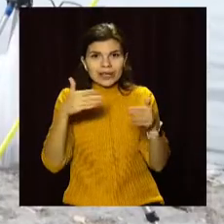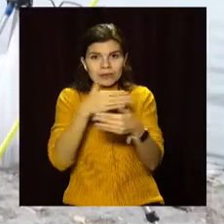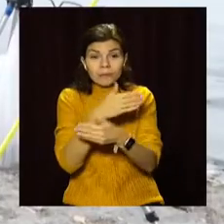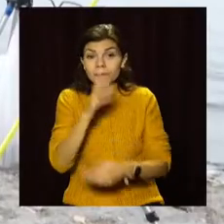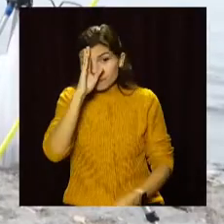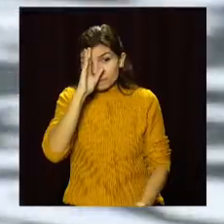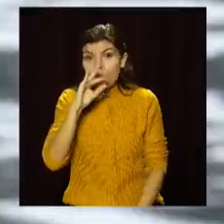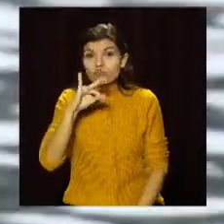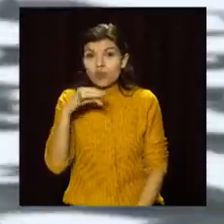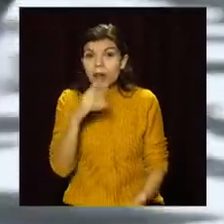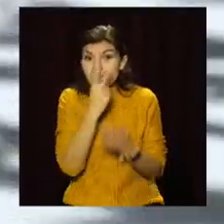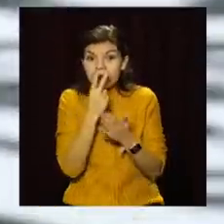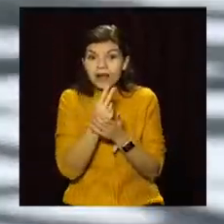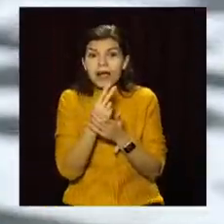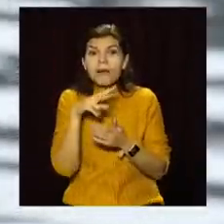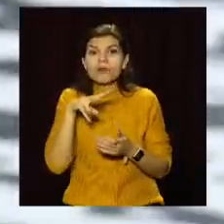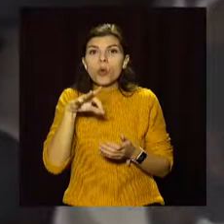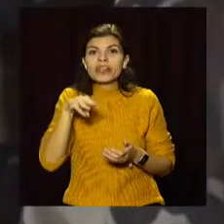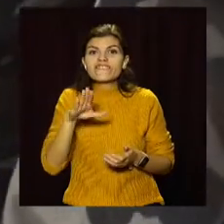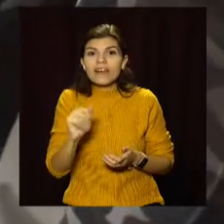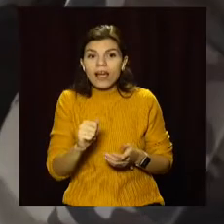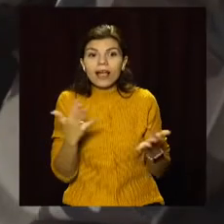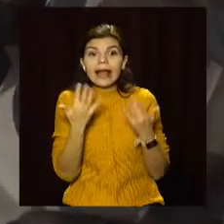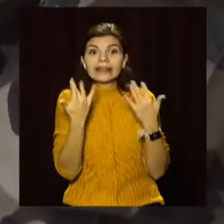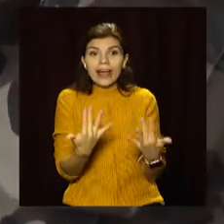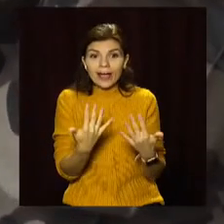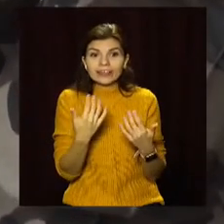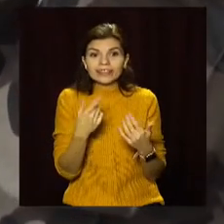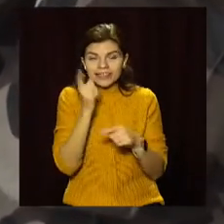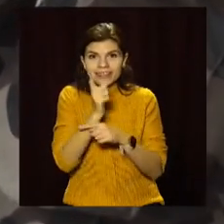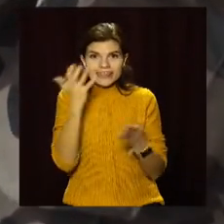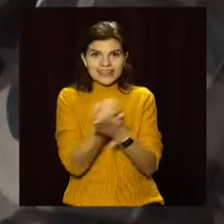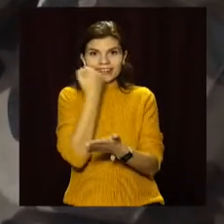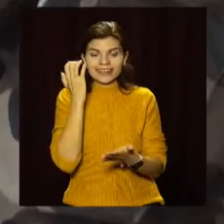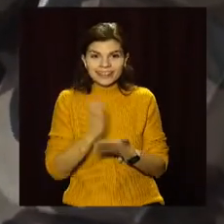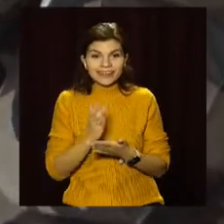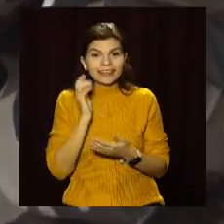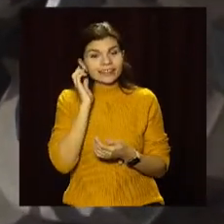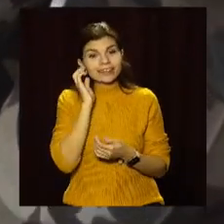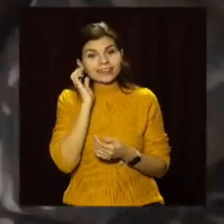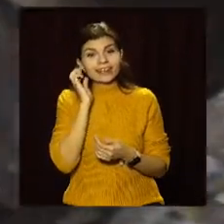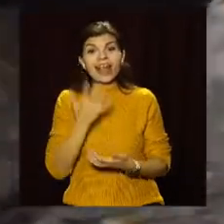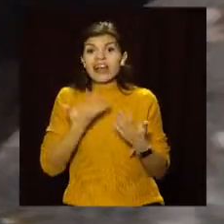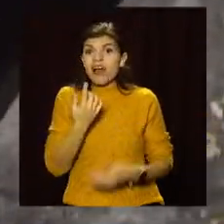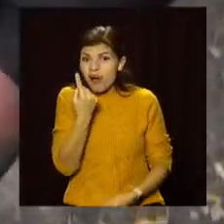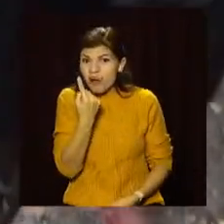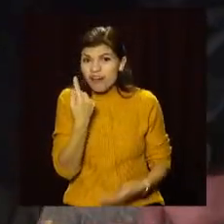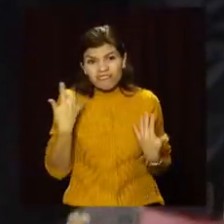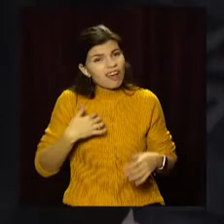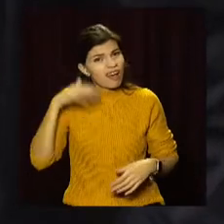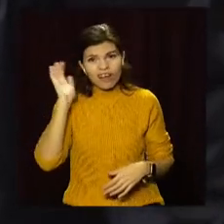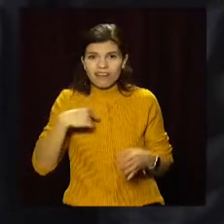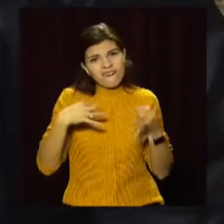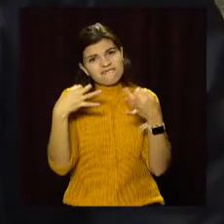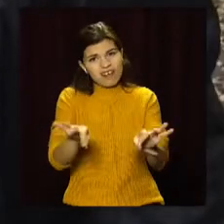Юрій Гревцев показує маленьку плотву, яку за кілька годин упіймав на березі Дніпра. Якщо вона одна буде, то я її зараз випущу, хай росте.